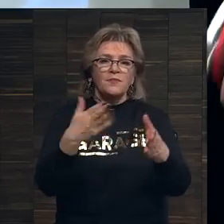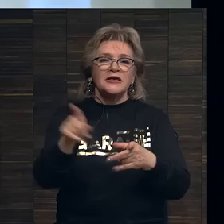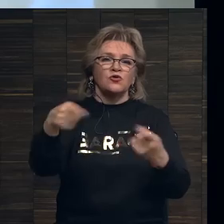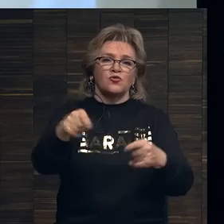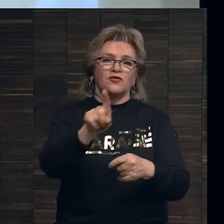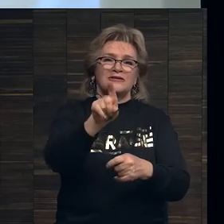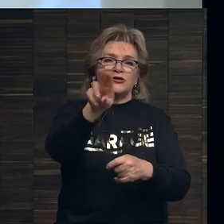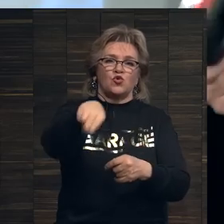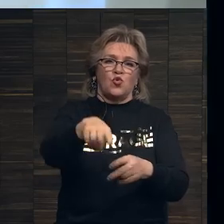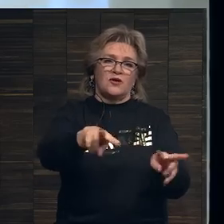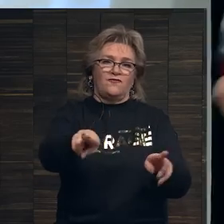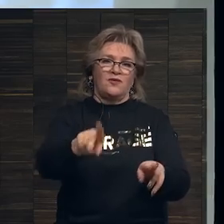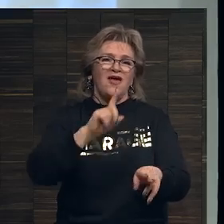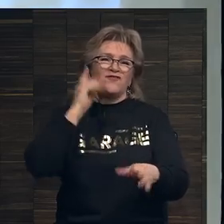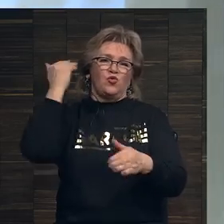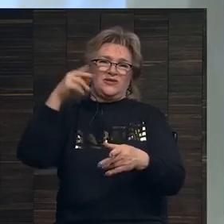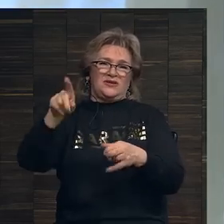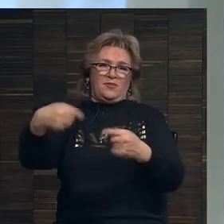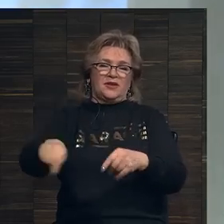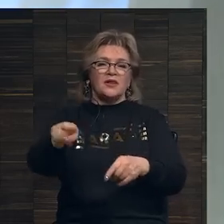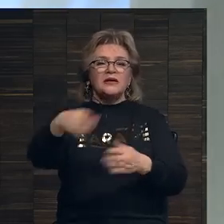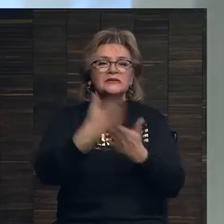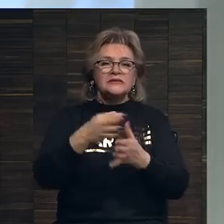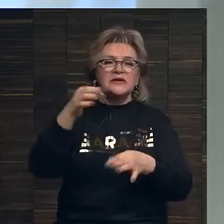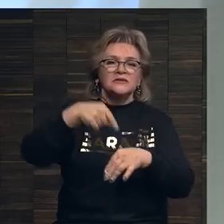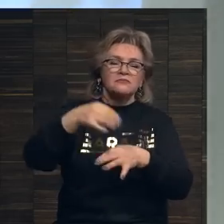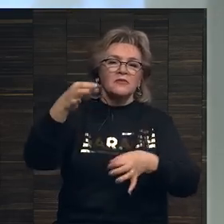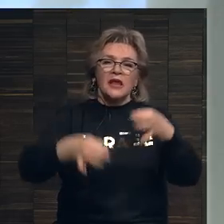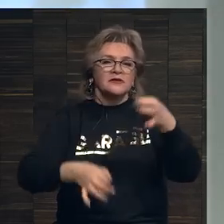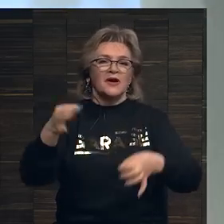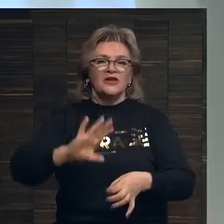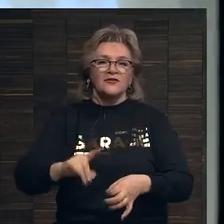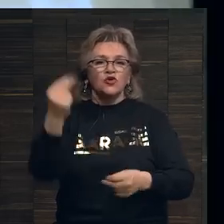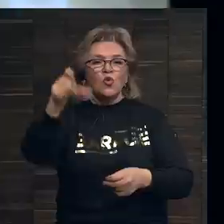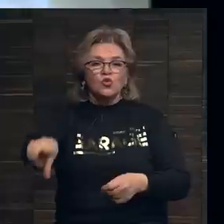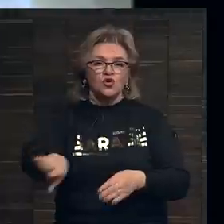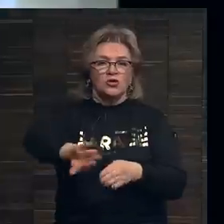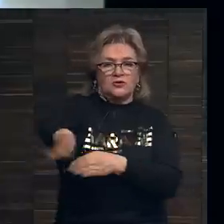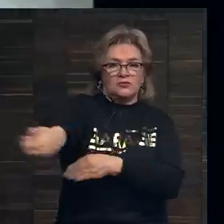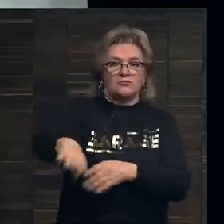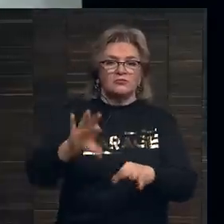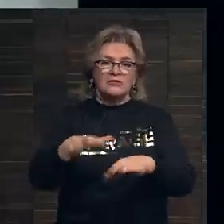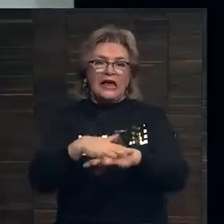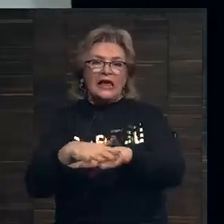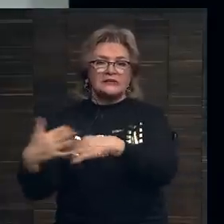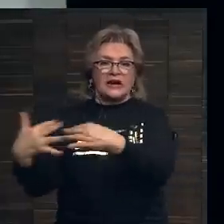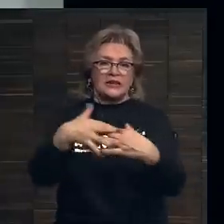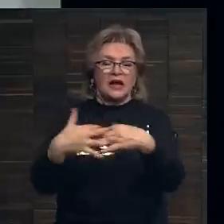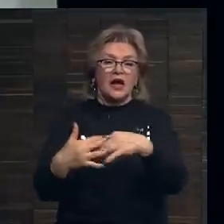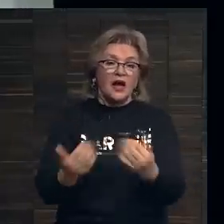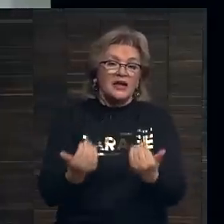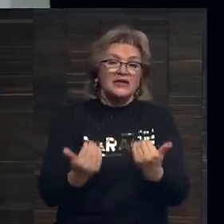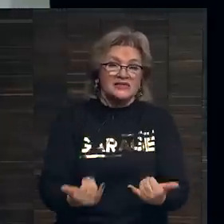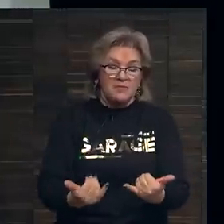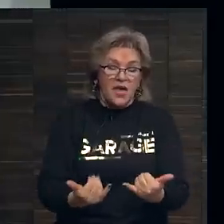если бы он продал ее за 100 долларов в юности. Здесь есть ощущение несправедливости того, что художник исключен из рынка, и теперь